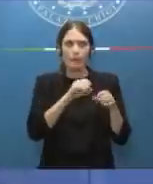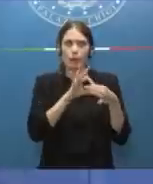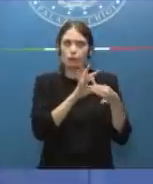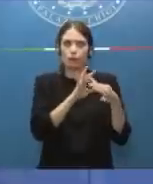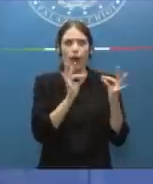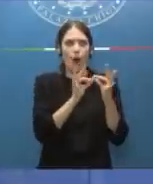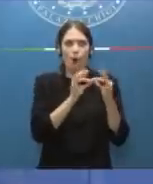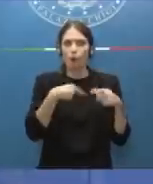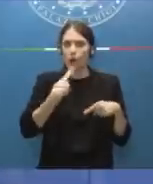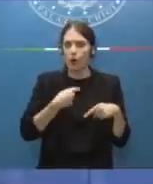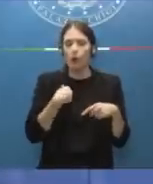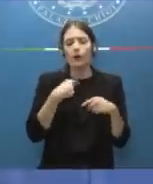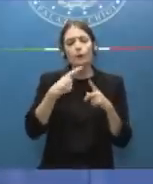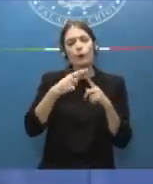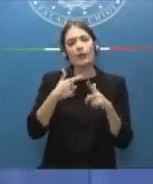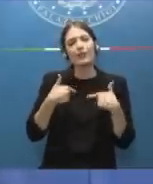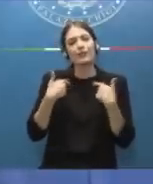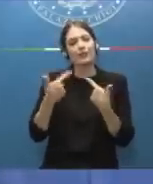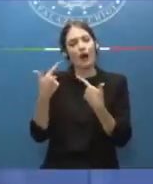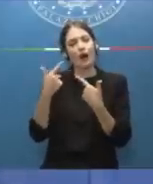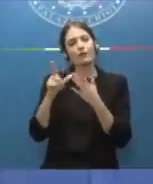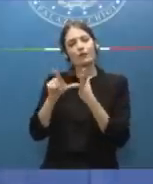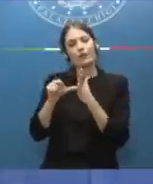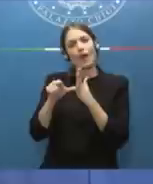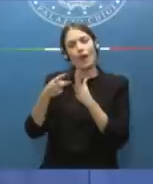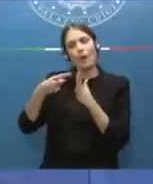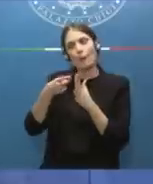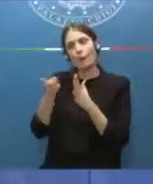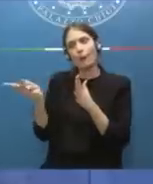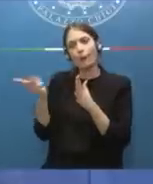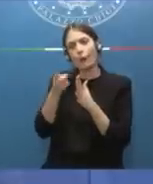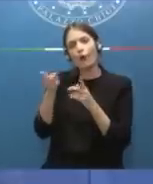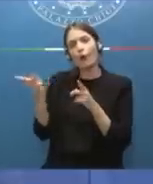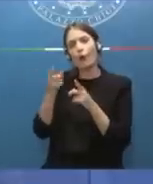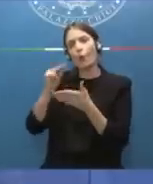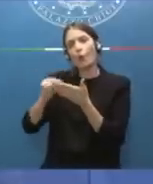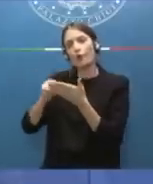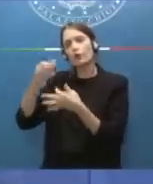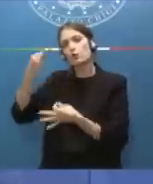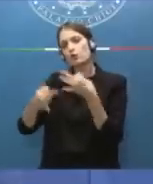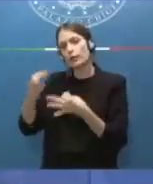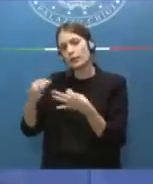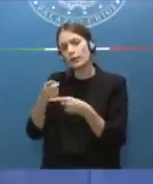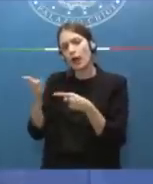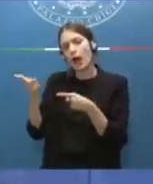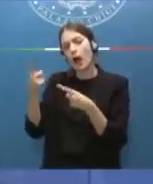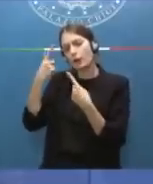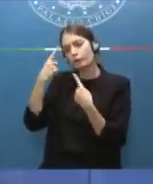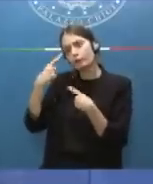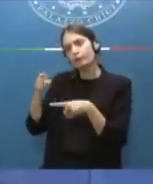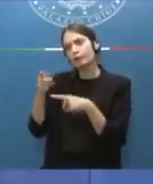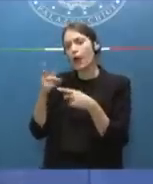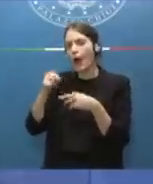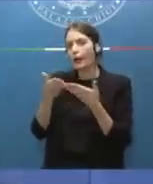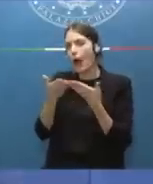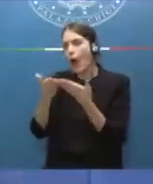diciamo più tempo ai nostri diciamo ai nostri uffici giudiziari per e aiutandoli